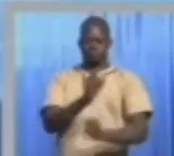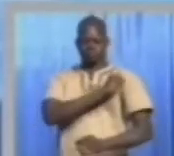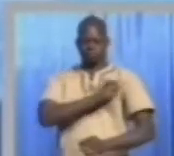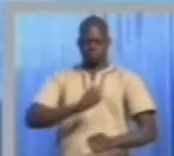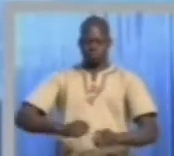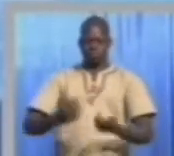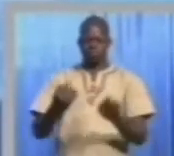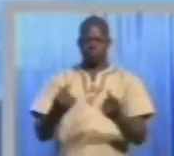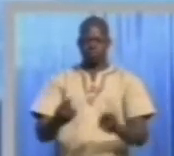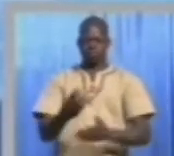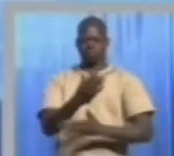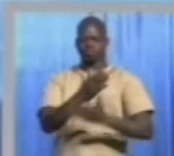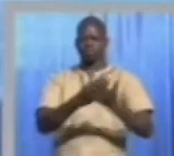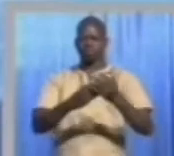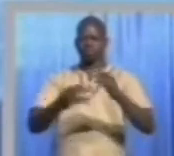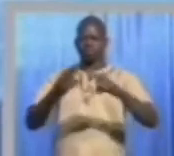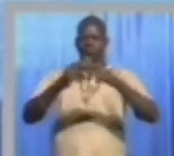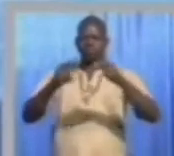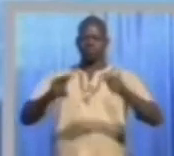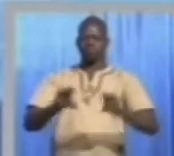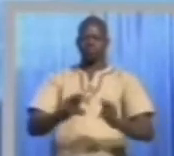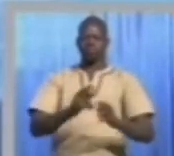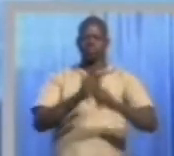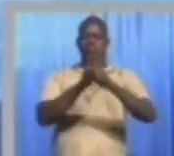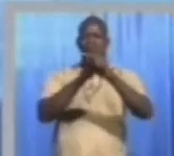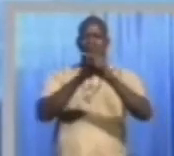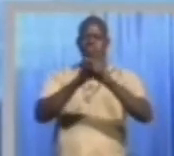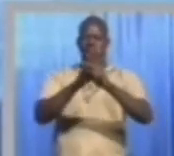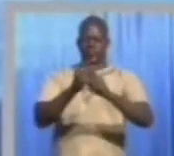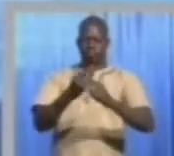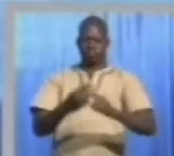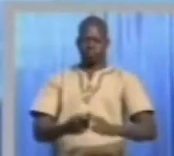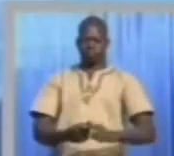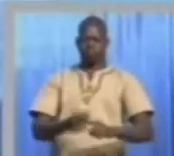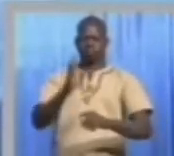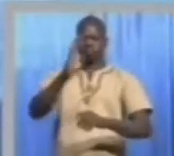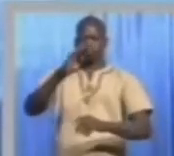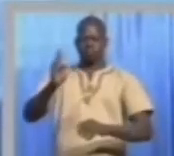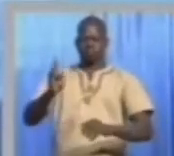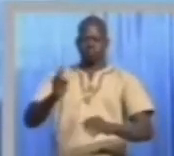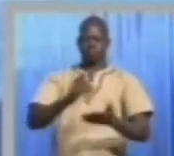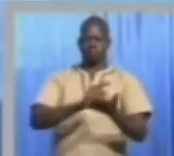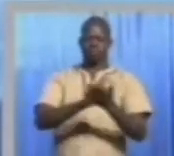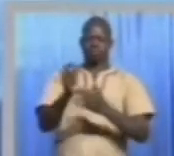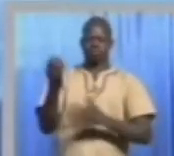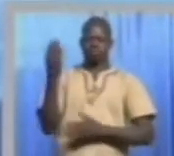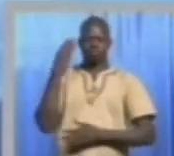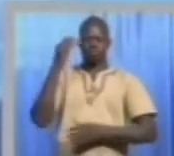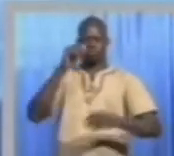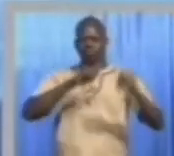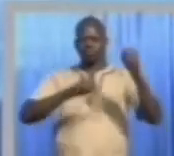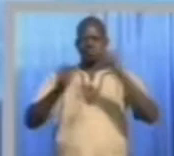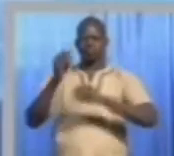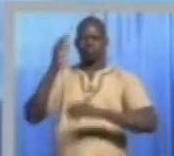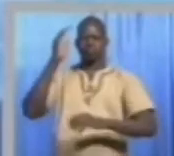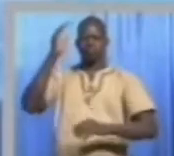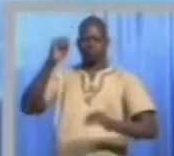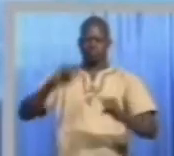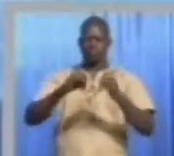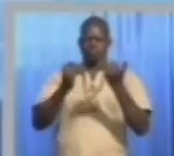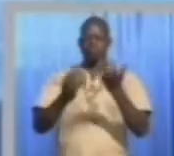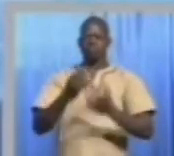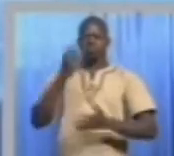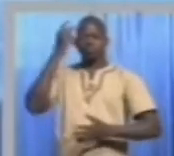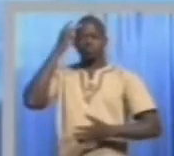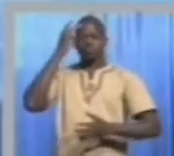Le parti de l'EUF a précisé sa position devant les hommes de médias à Bobo Dulasso le week-end dernier. Les animateurs de la conférence de presse estiment que le